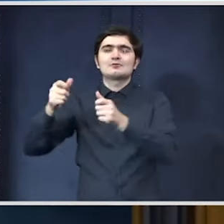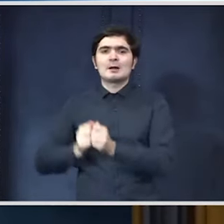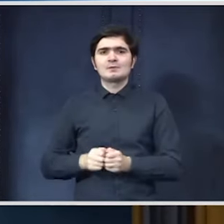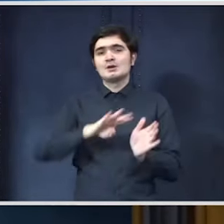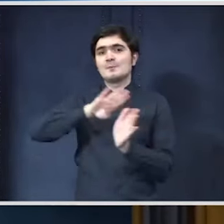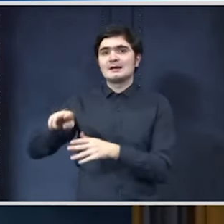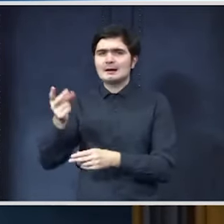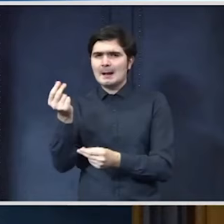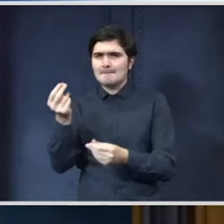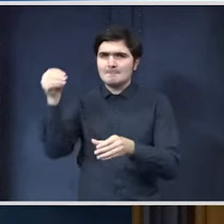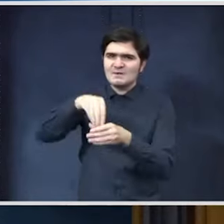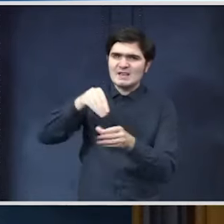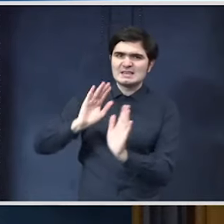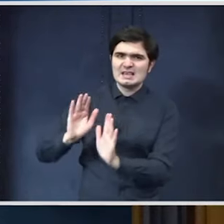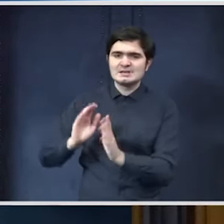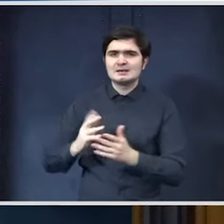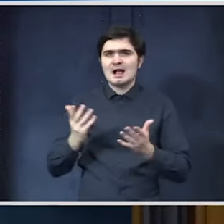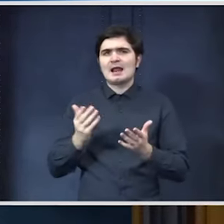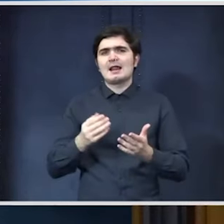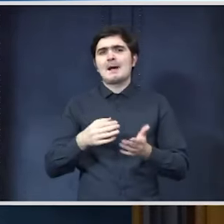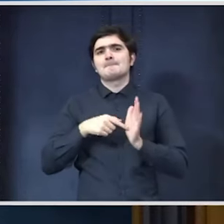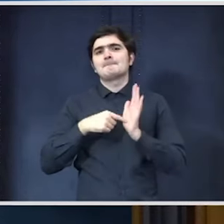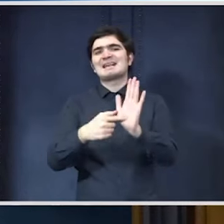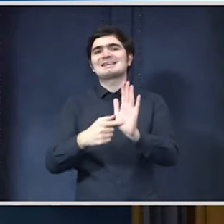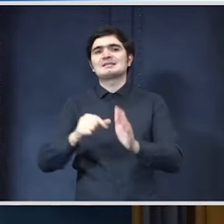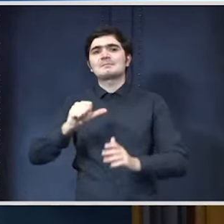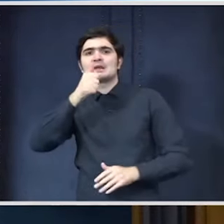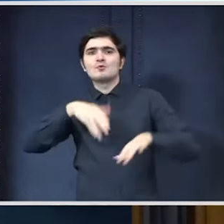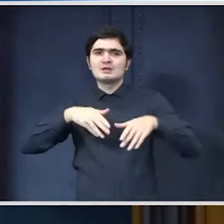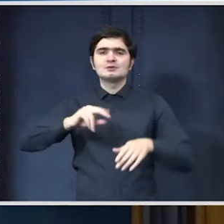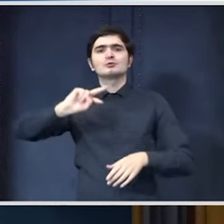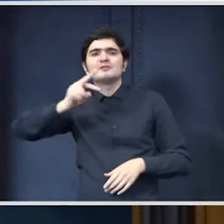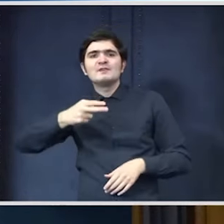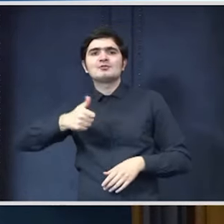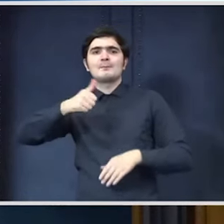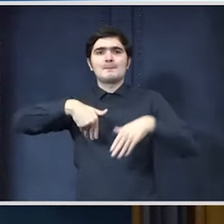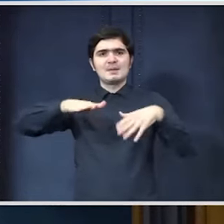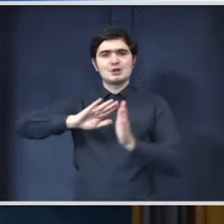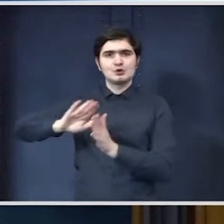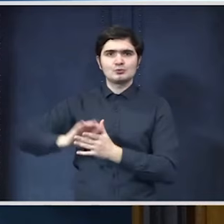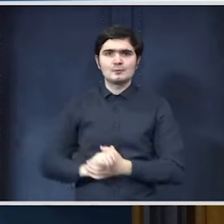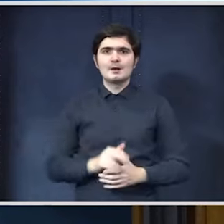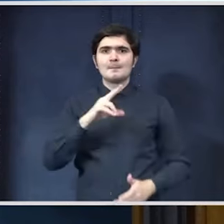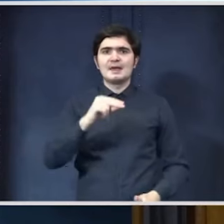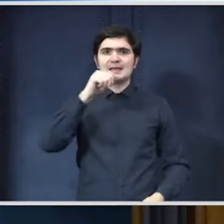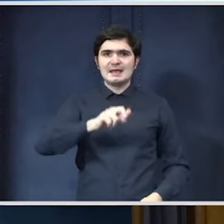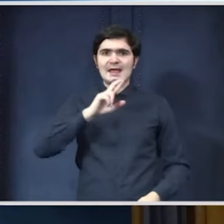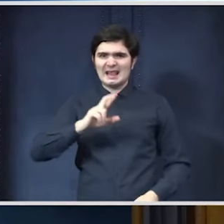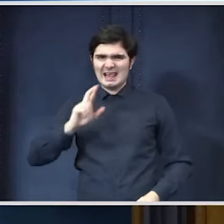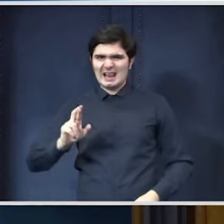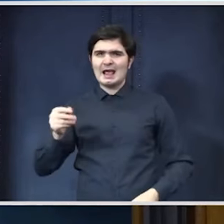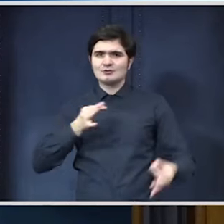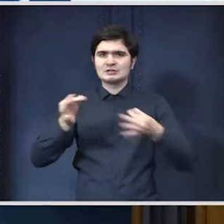investiții însă, pe care le-a prezentat și premierul și vicepremierul, PNRR este